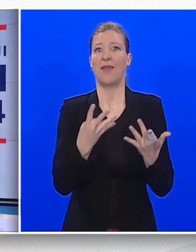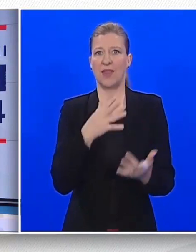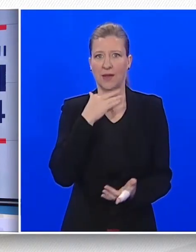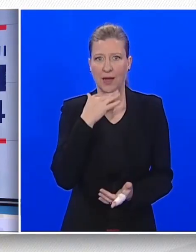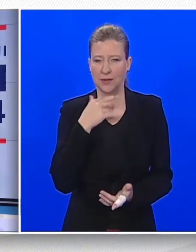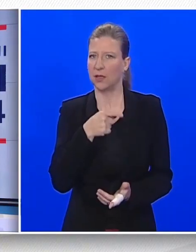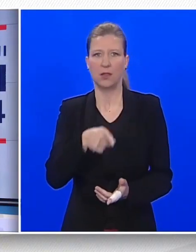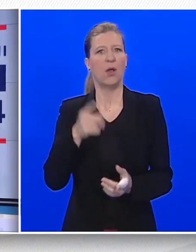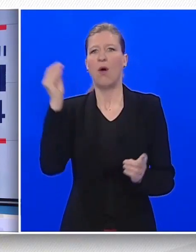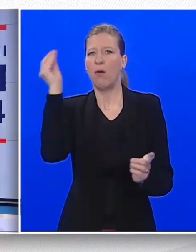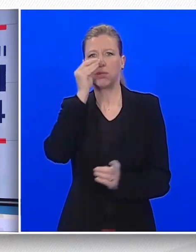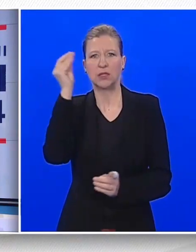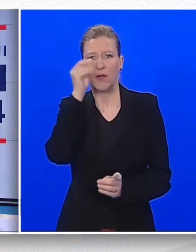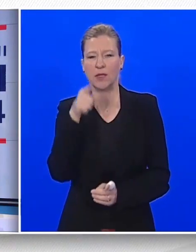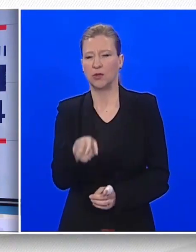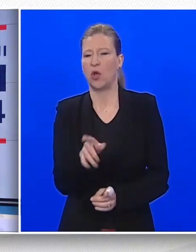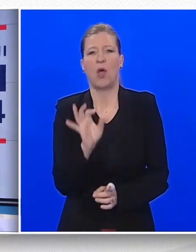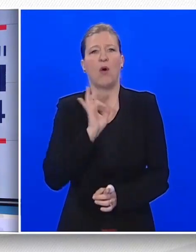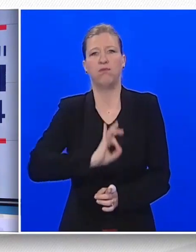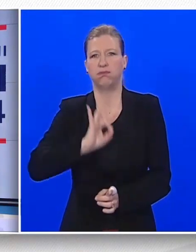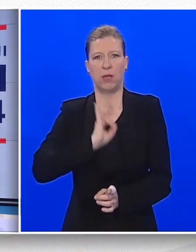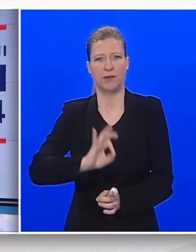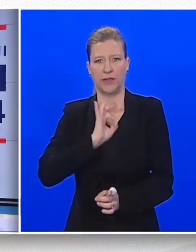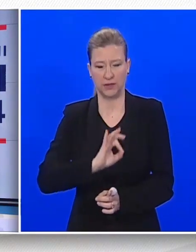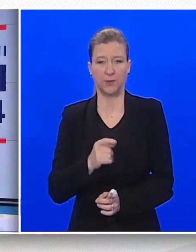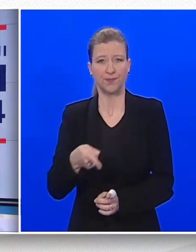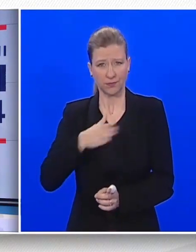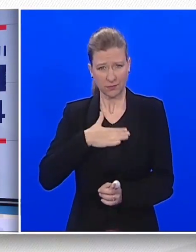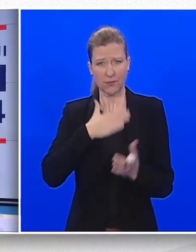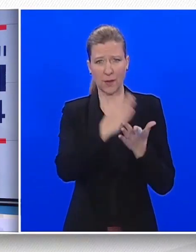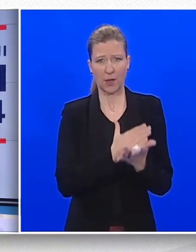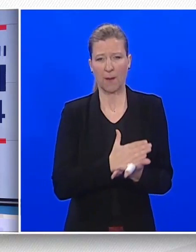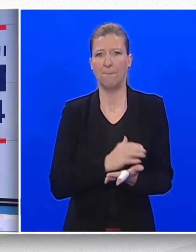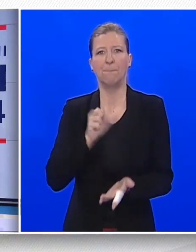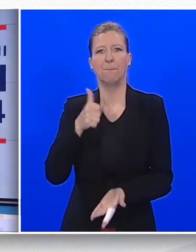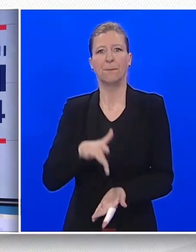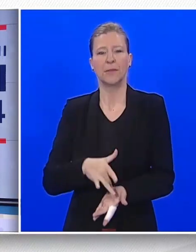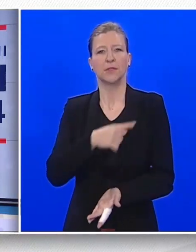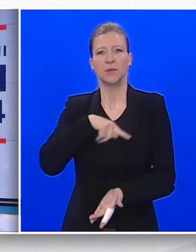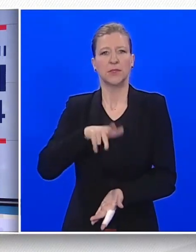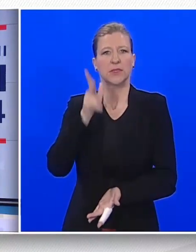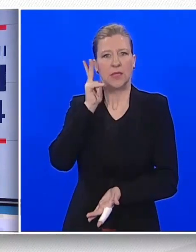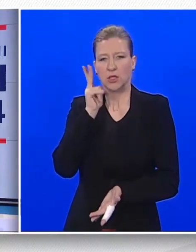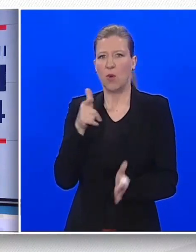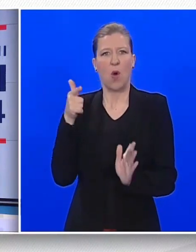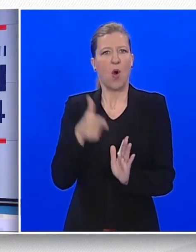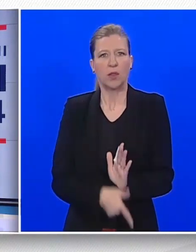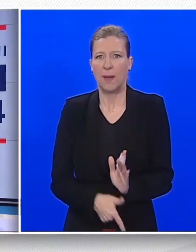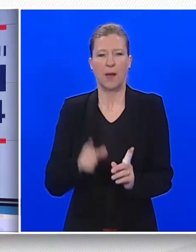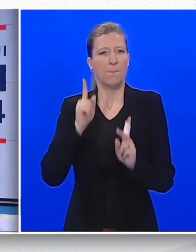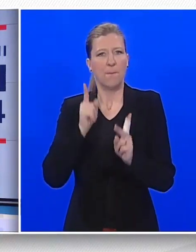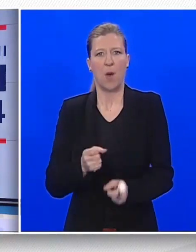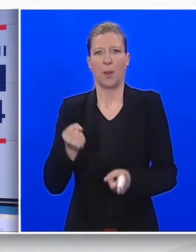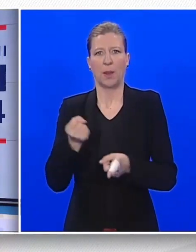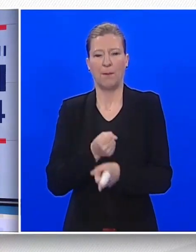Mi u našem programu kao nultu politiku tražimo odmah uspostavu svih